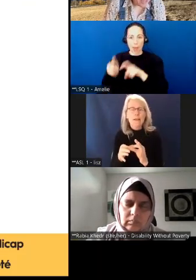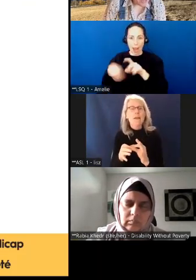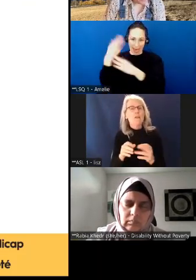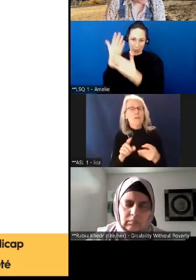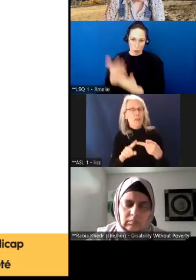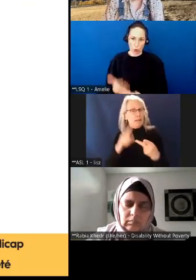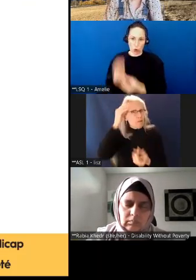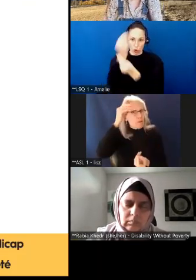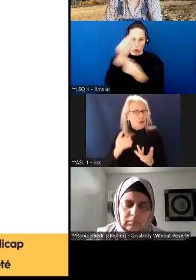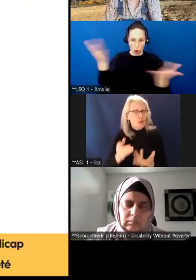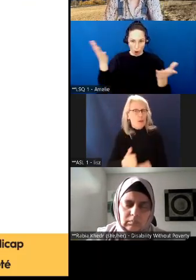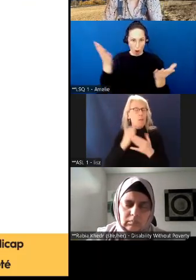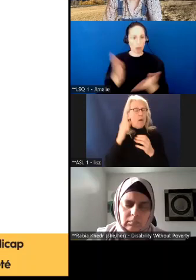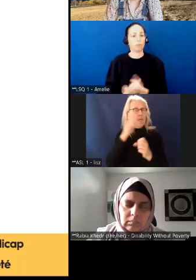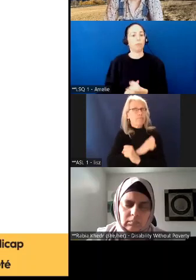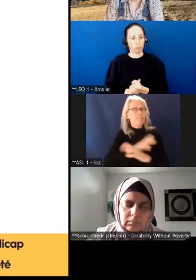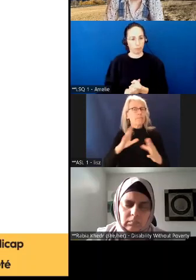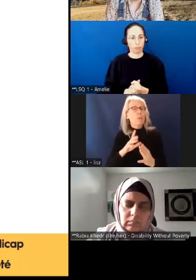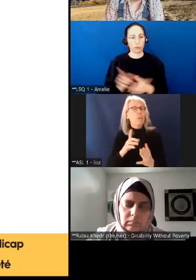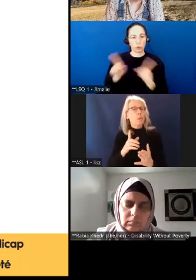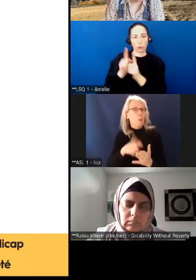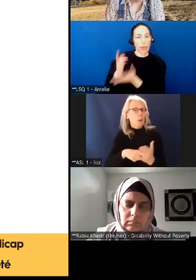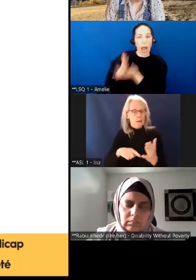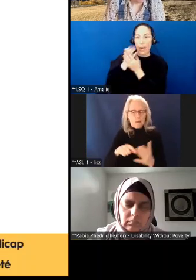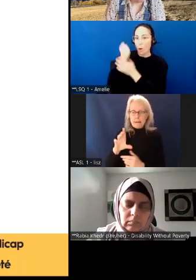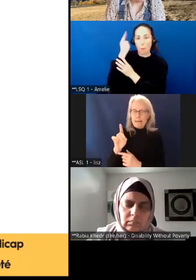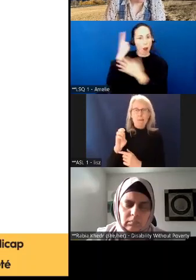et ce que ça nous a enseigné.